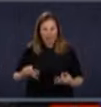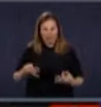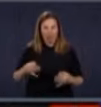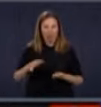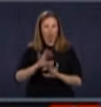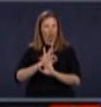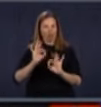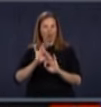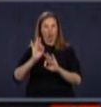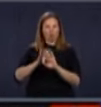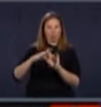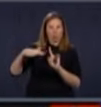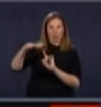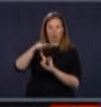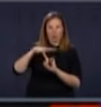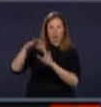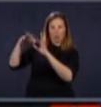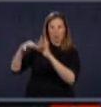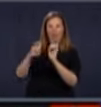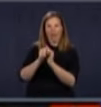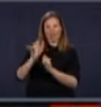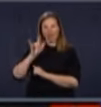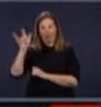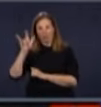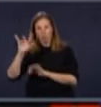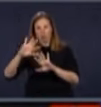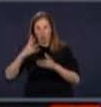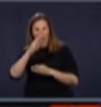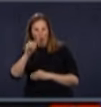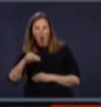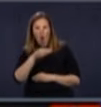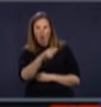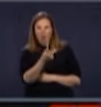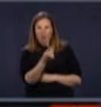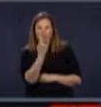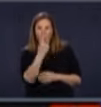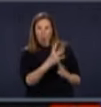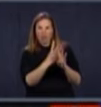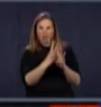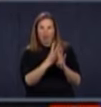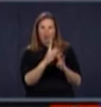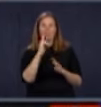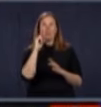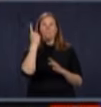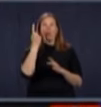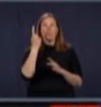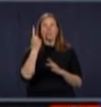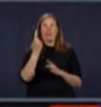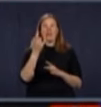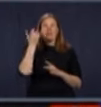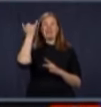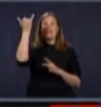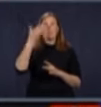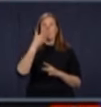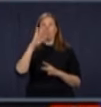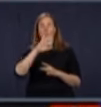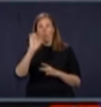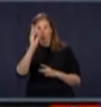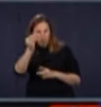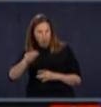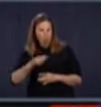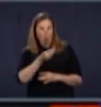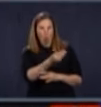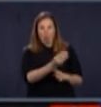concernant l'indemnisation. Évidemment, mon premier choix, ce serait de rembourser avec l'argent les